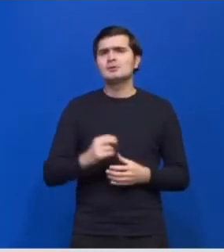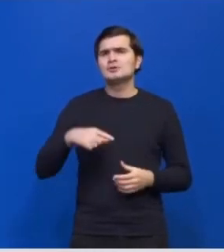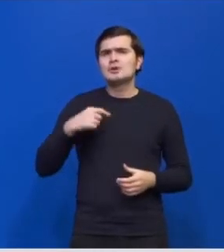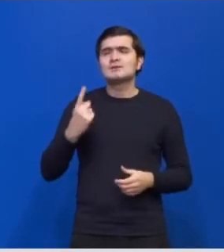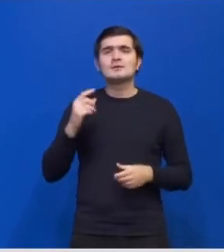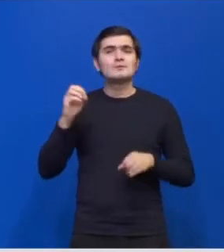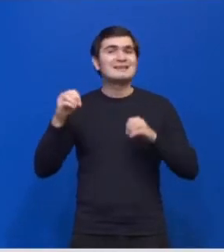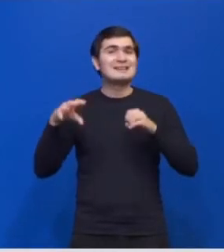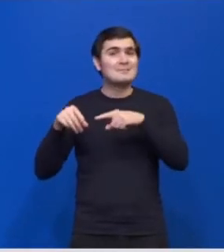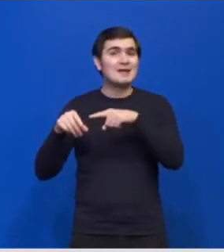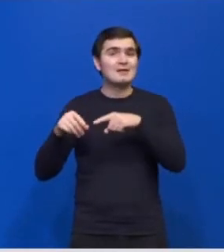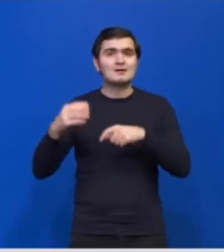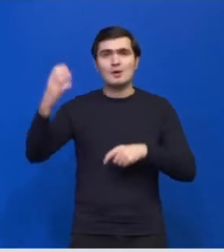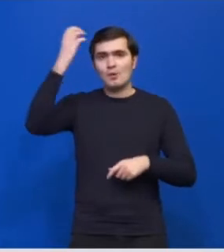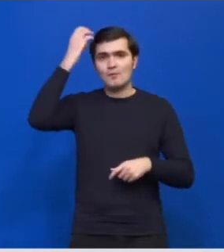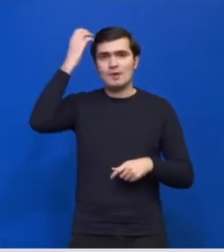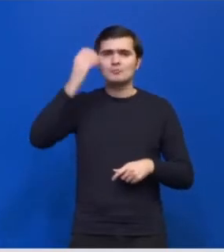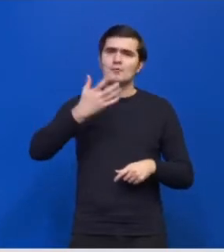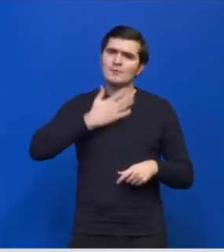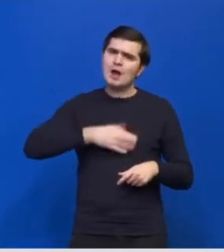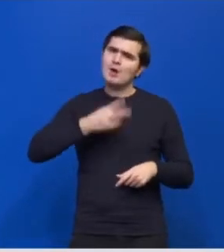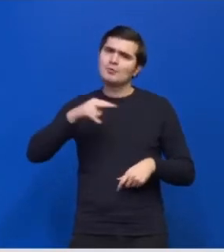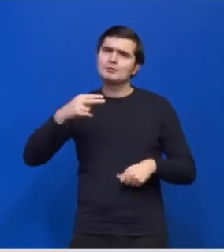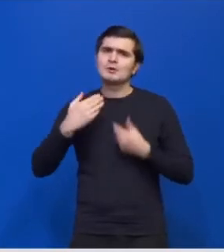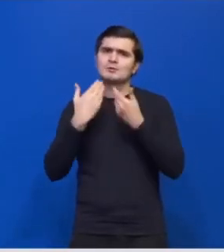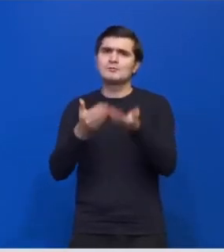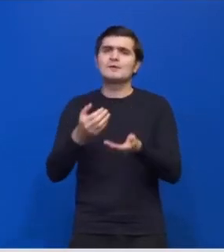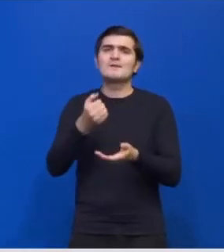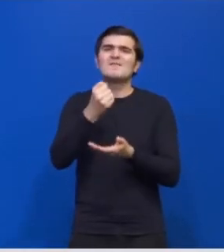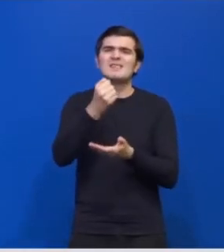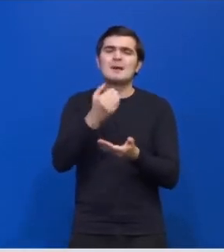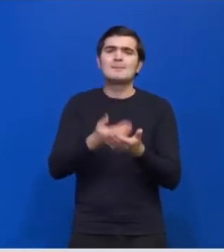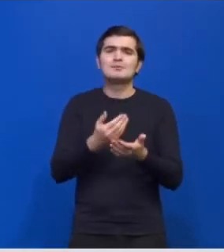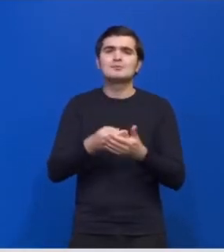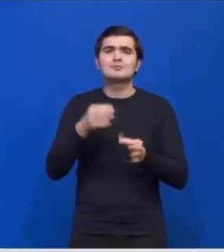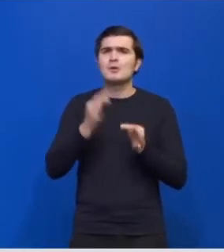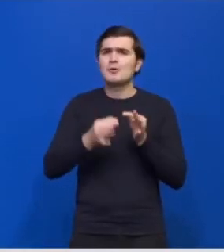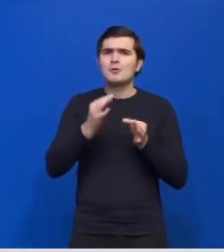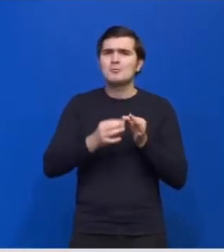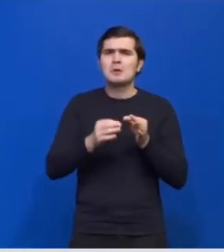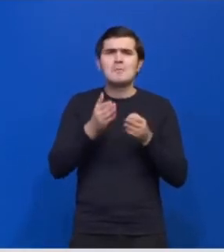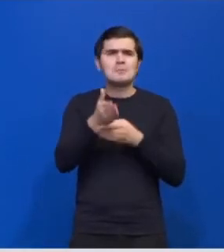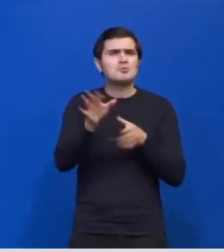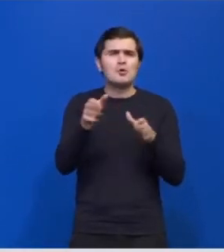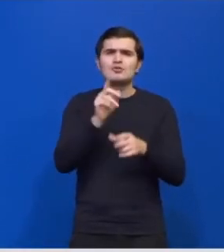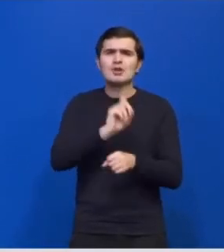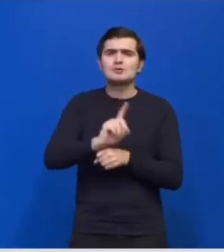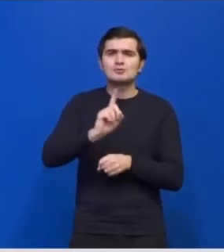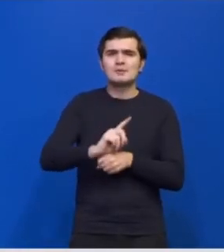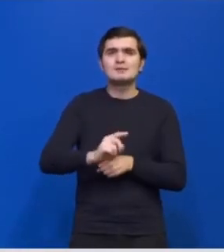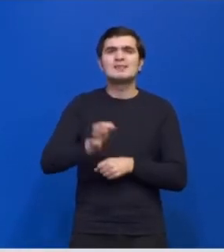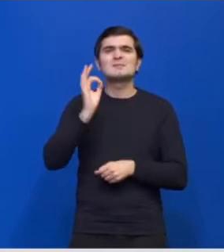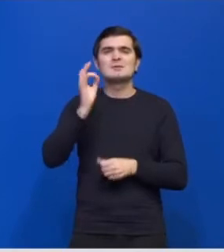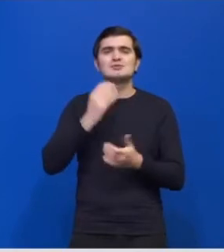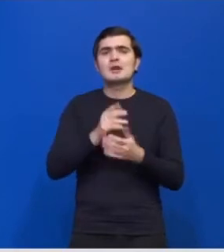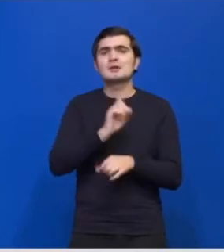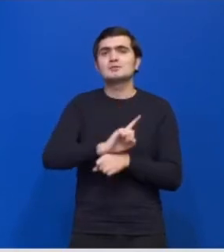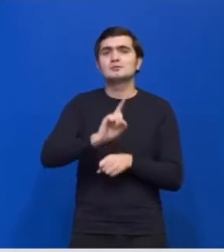că guvernul intenționează în continuare să financeze economia prin orice fel de instrumente, mai ales cele financiare.